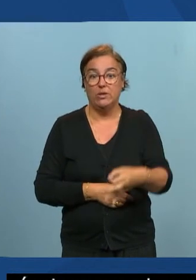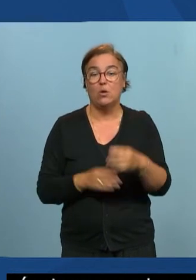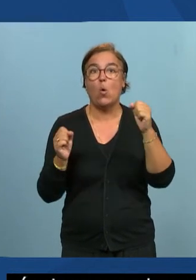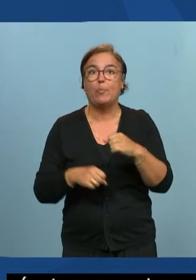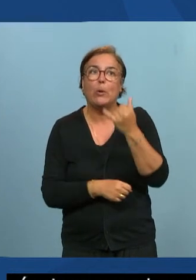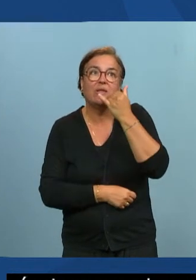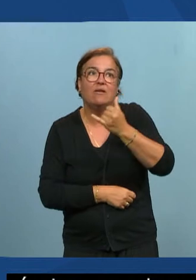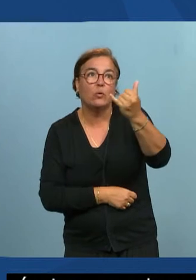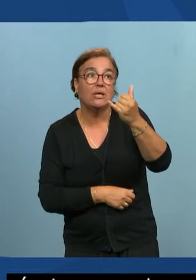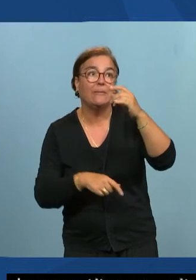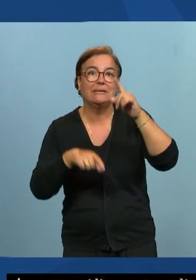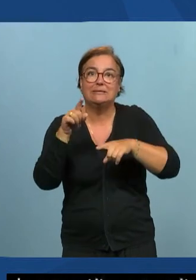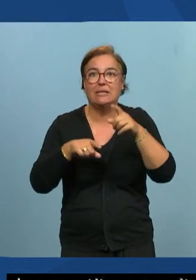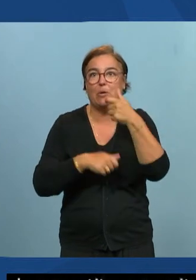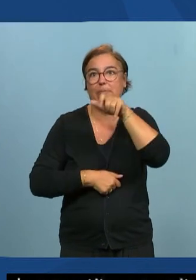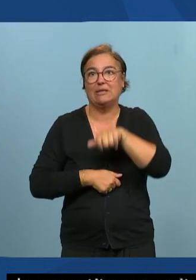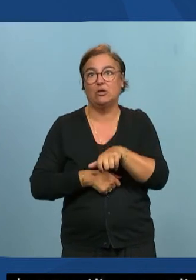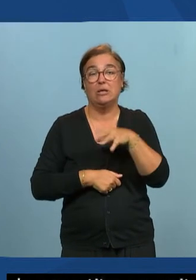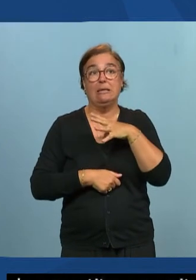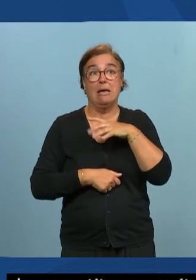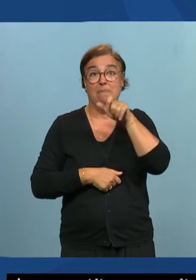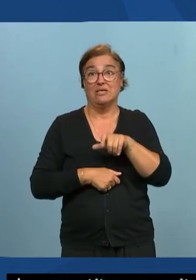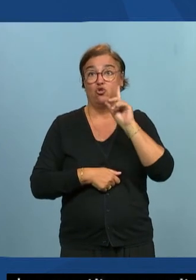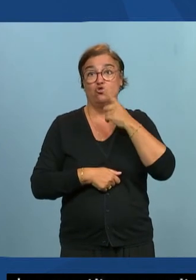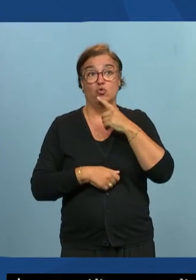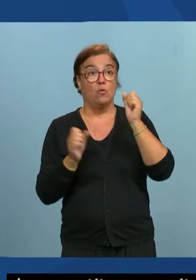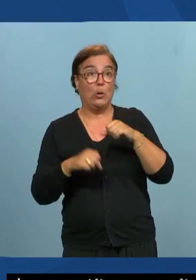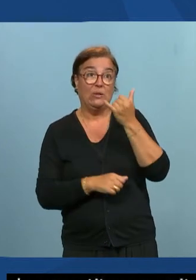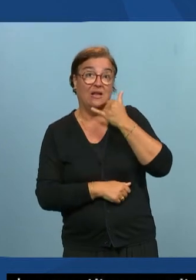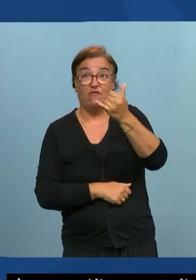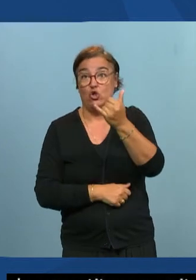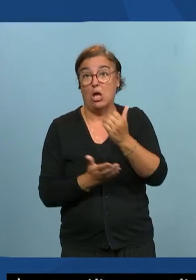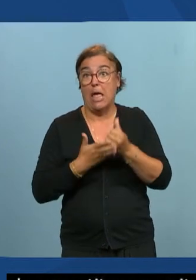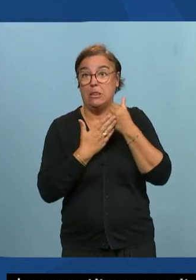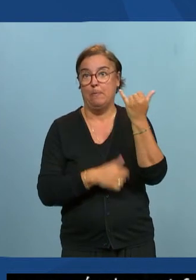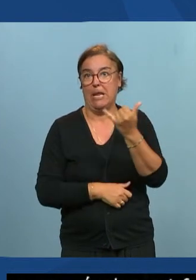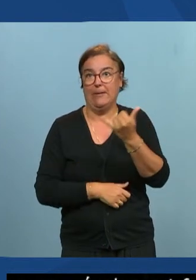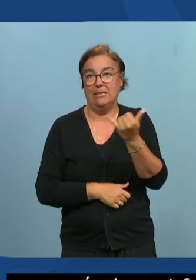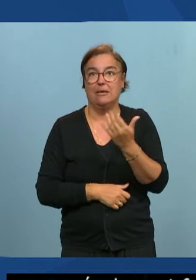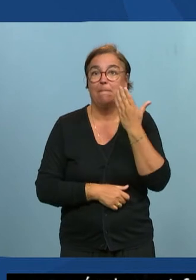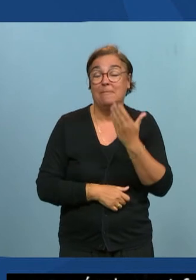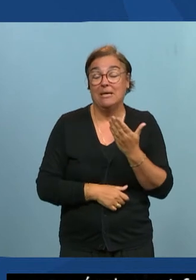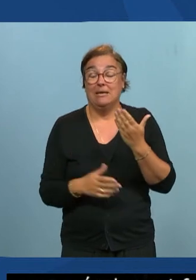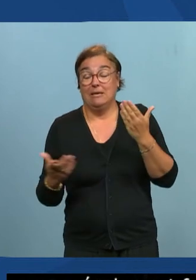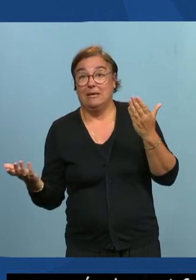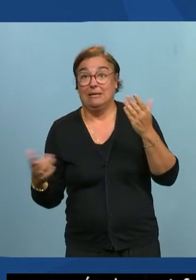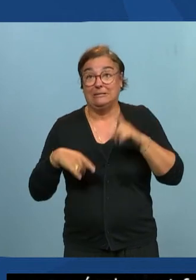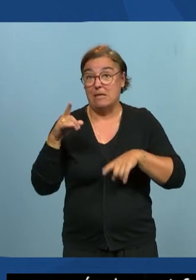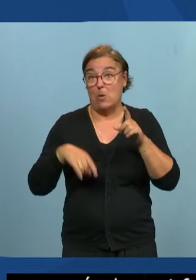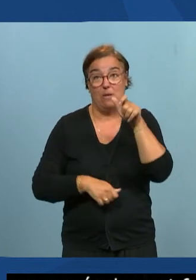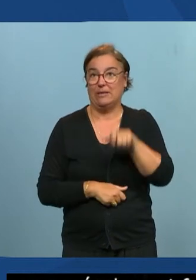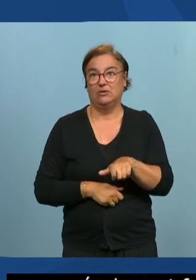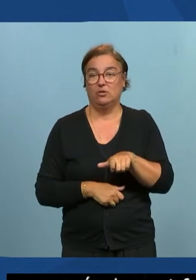ça dépend des personnes il des personnes sous les malentendants qui peuvent très bien téléphoner sans aide mais il faut faire beaucoup d'efforts